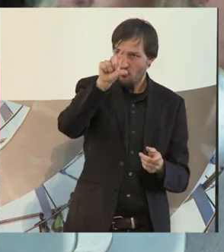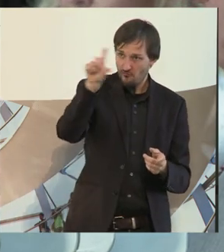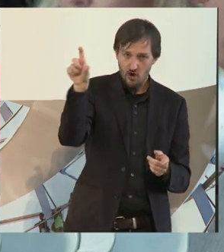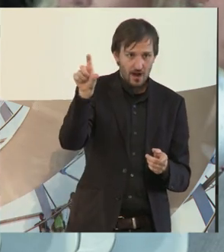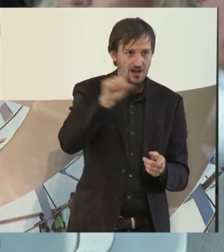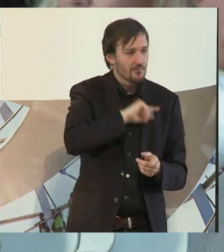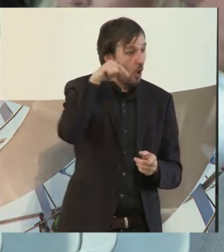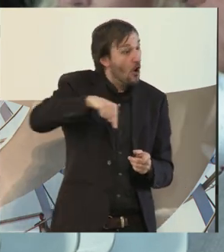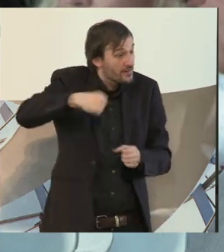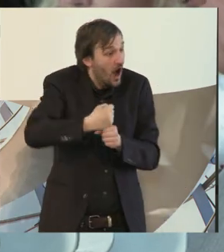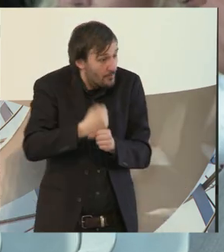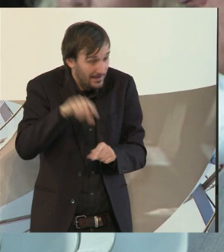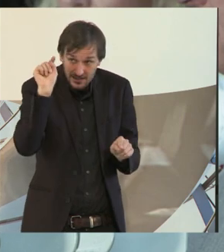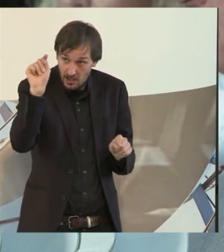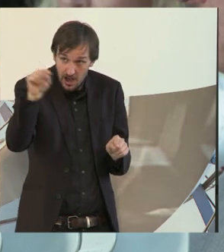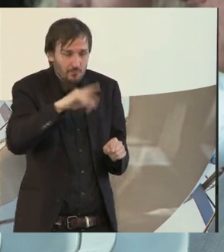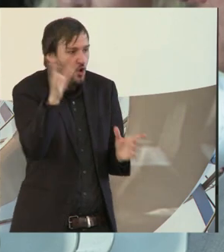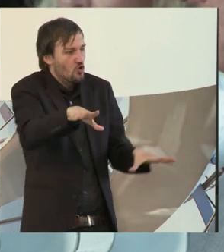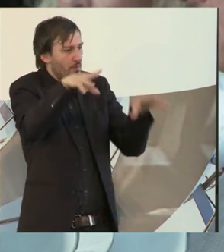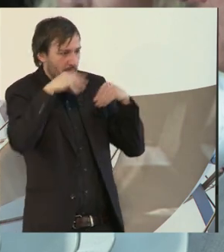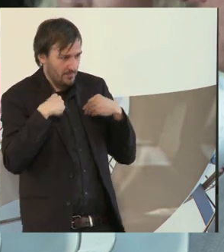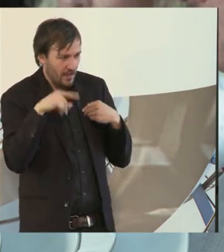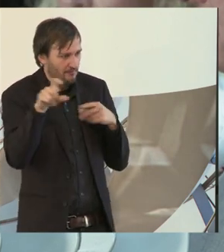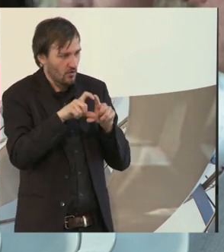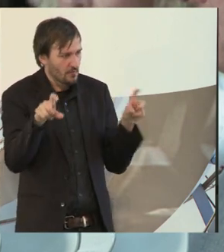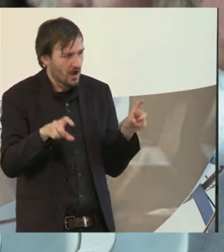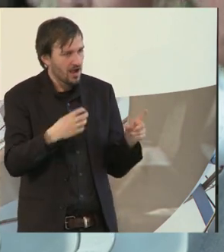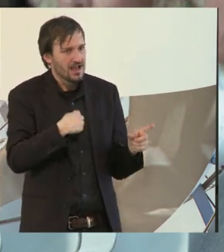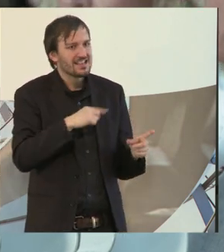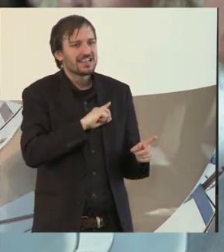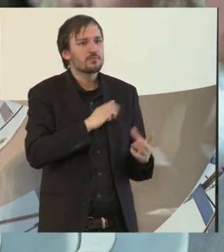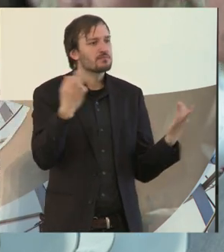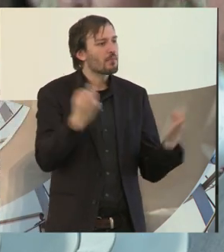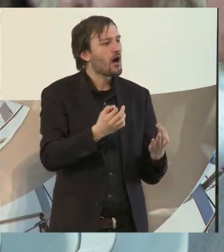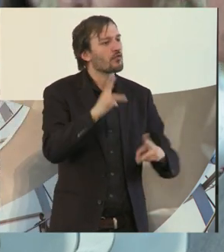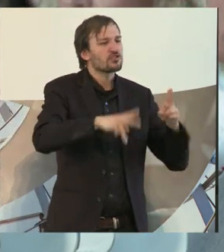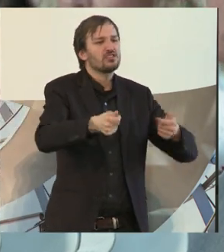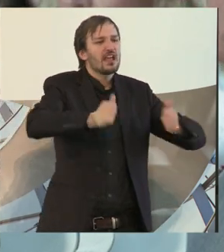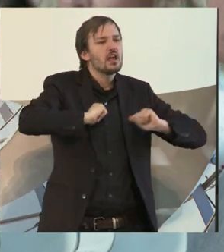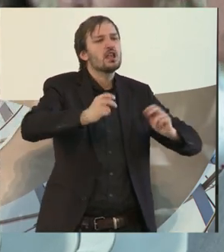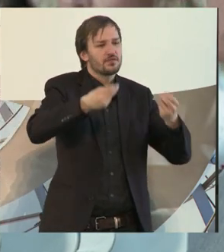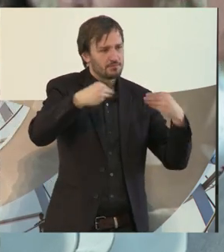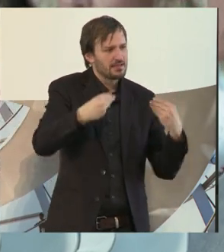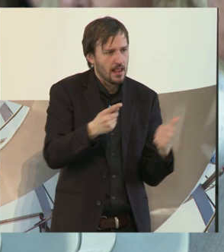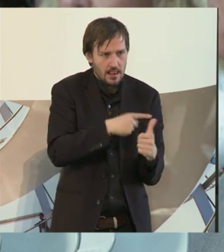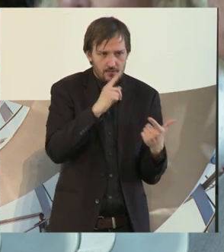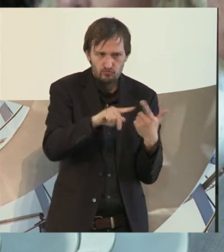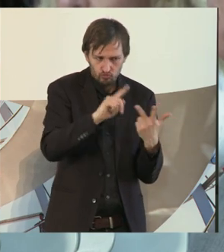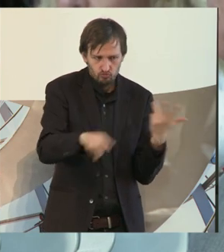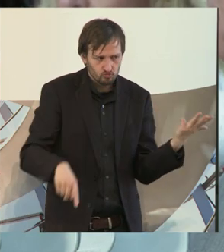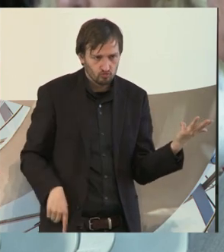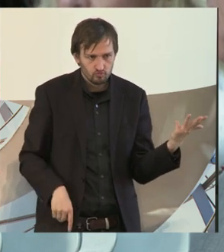heute auch noch arbeite, übernommen wurde, brauchte ich diverse Hilfsmittel, die zusammen so,